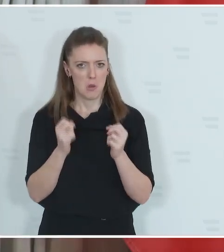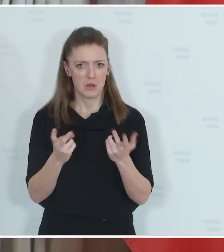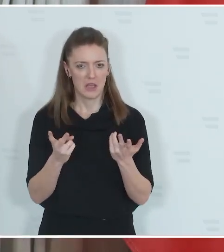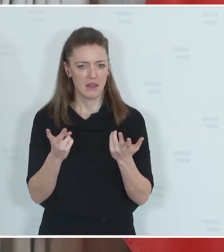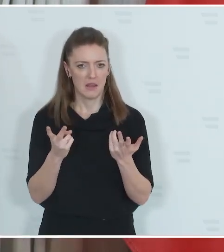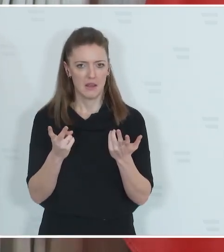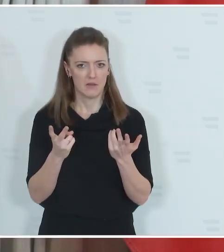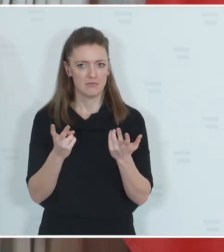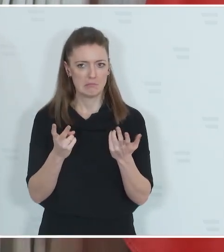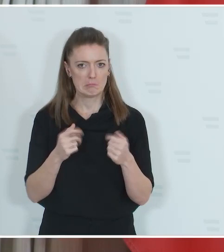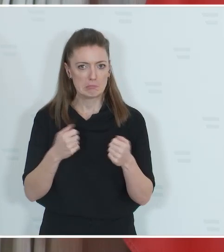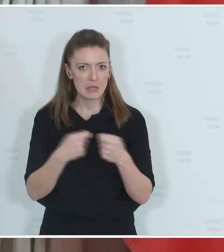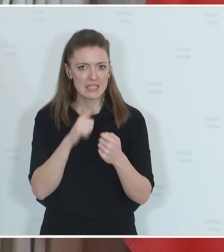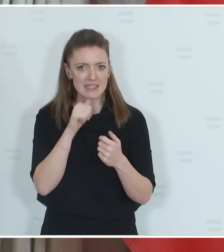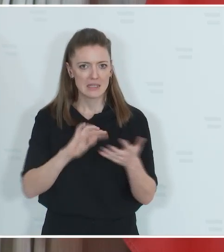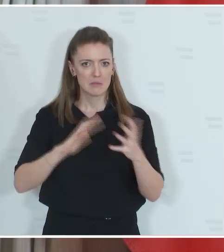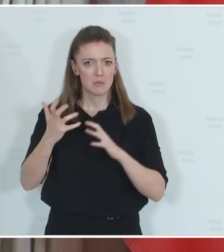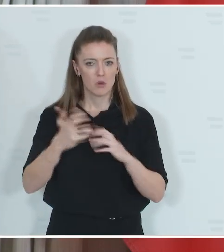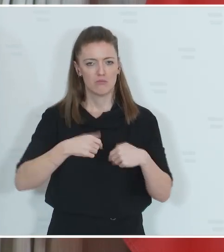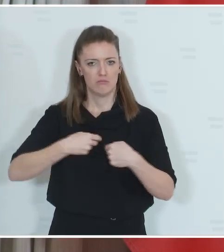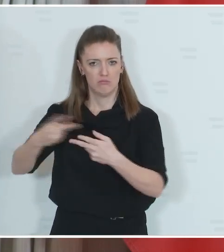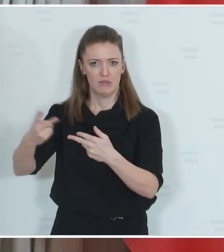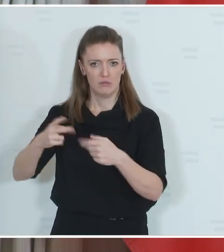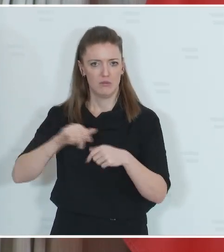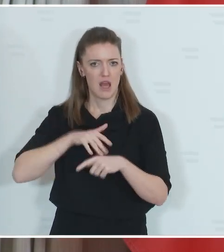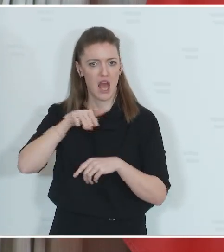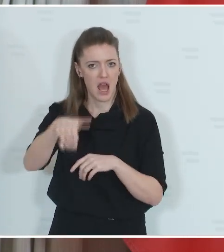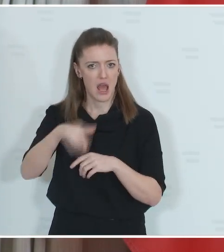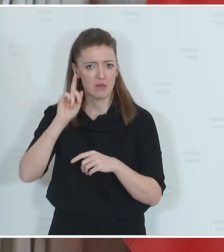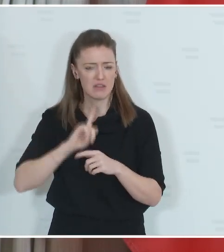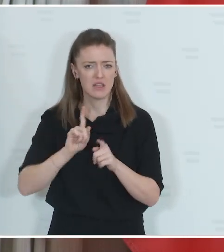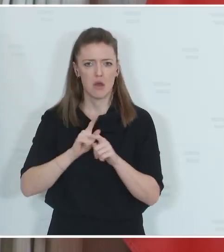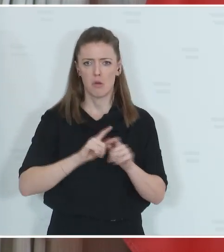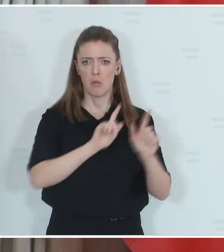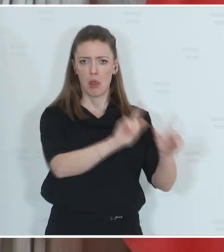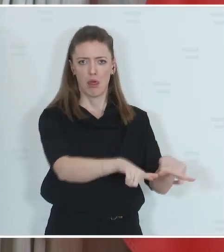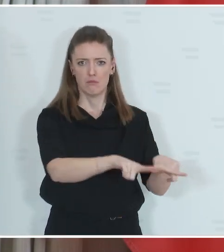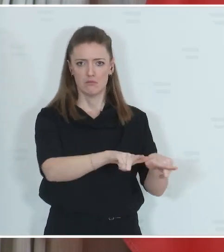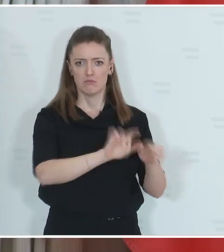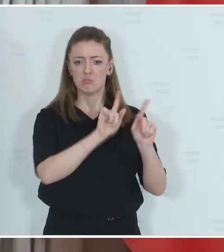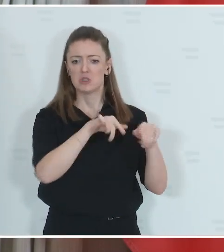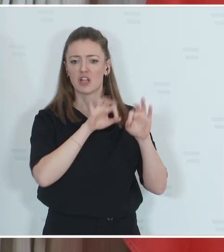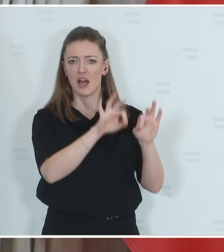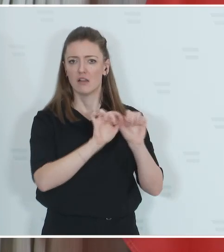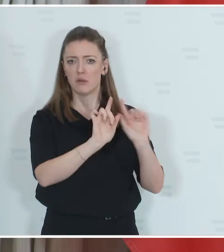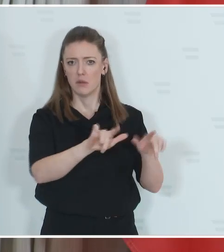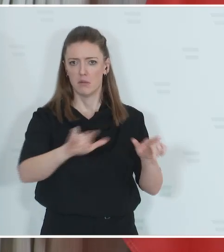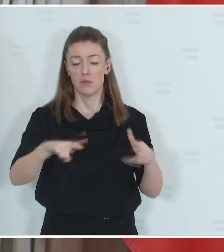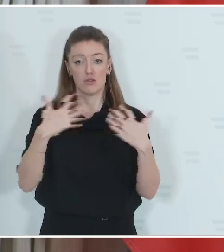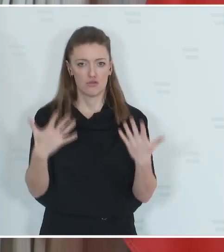ins Tierheim abgeschoben werden oder ausgesetzt werden. Diese Praxis wird damit jedenfalls